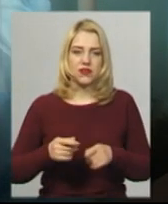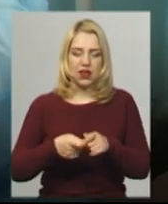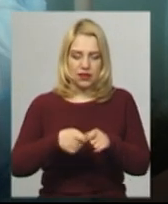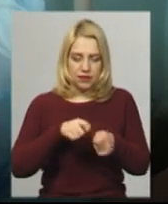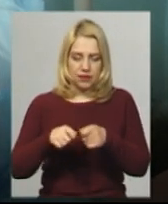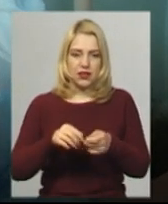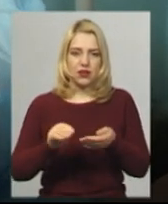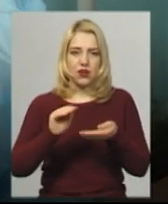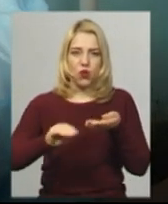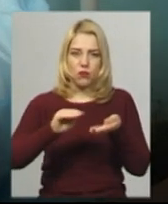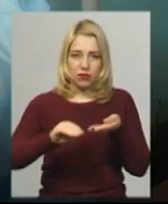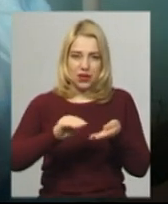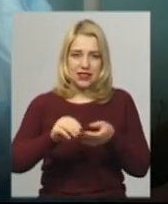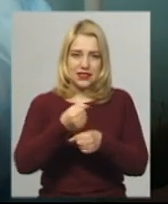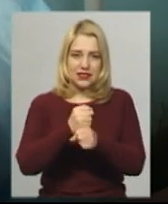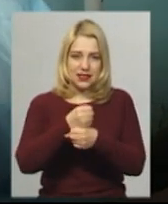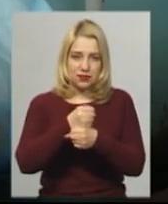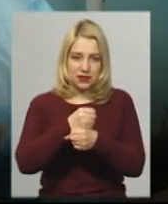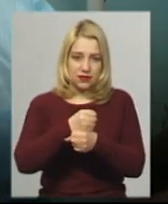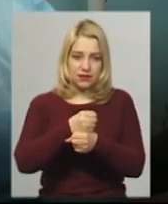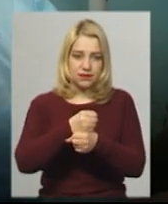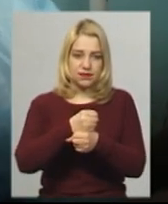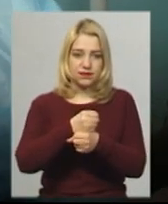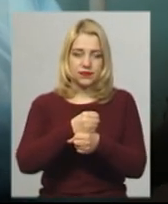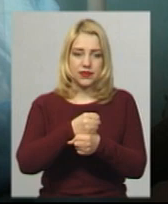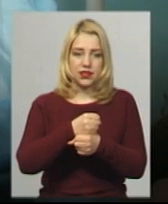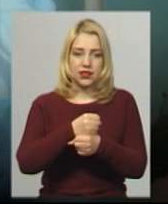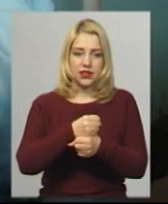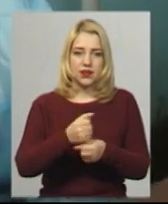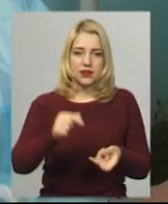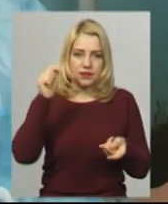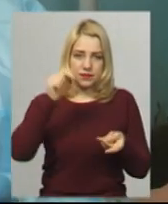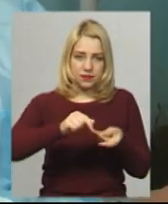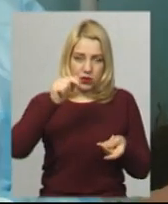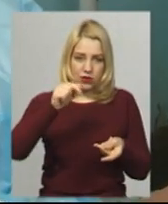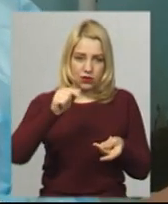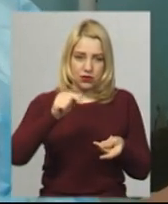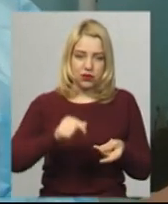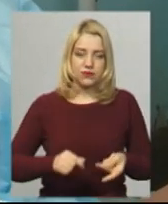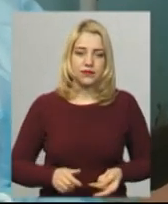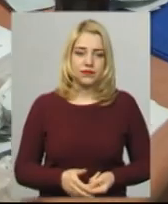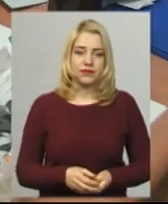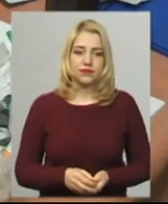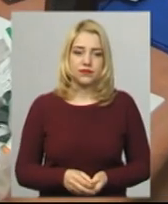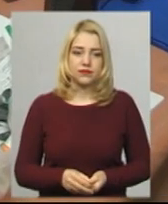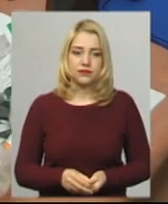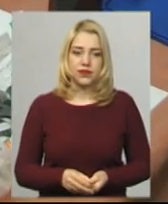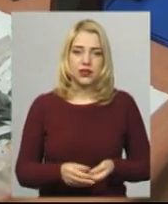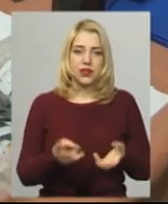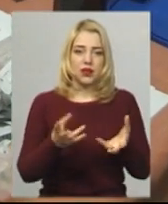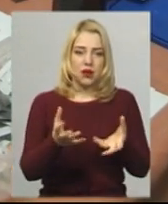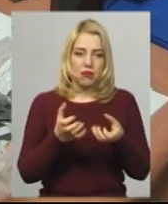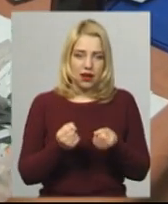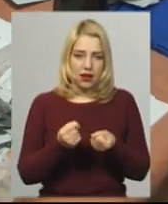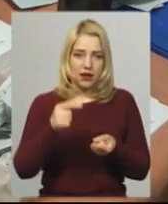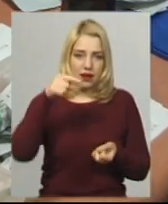обробляється пальчик, витирається серветочкою. З каріфікатором робиться прокол без м'яного пальчика, набирається спочатку кров,